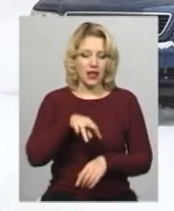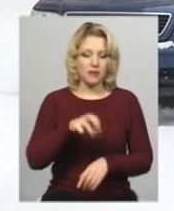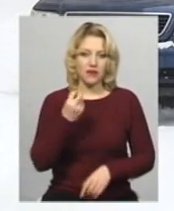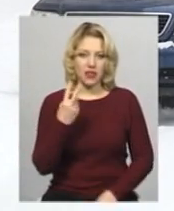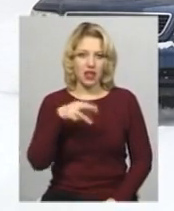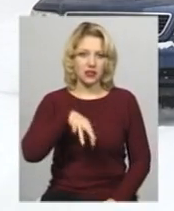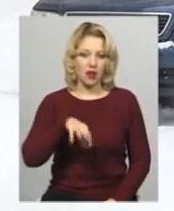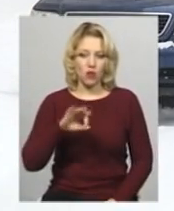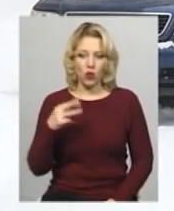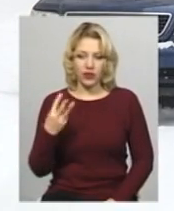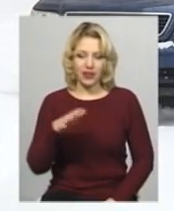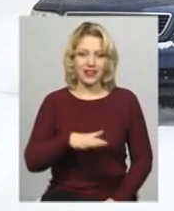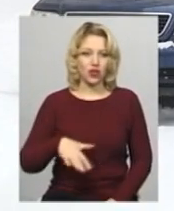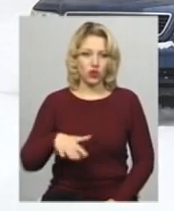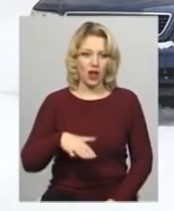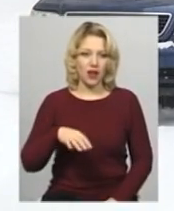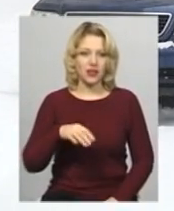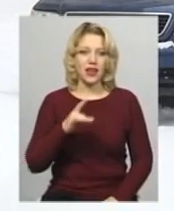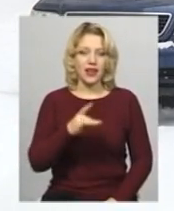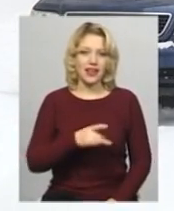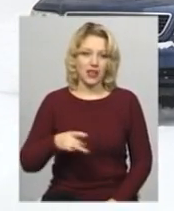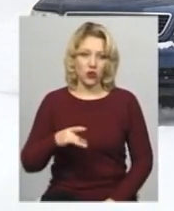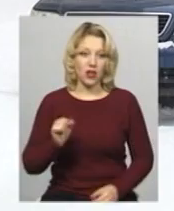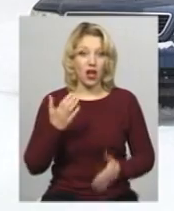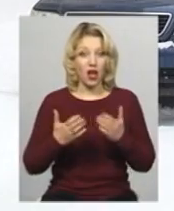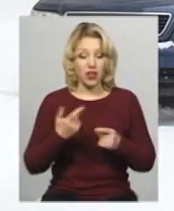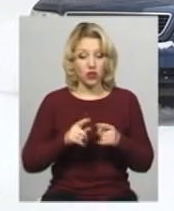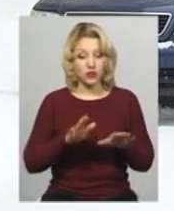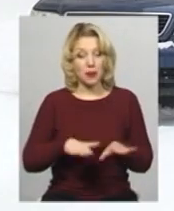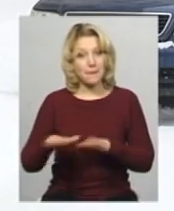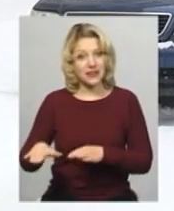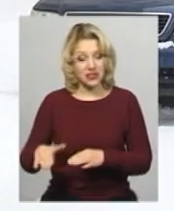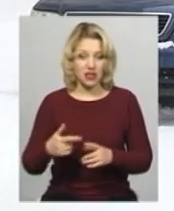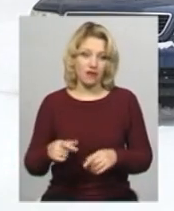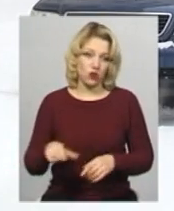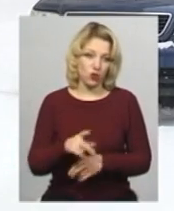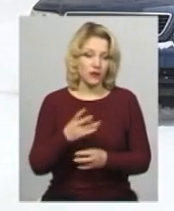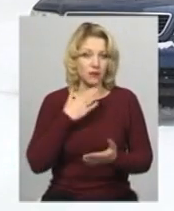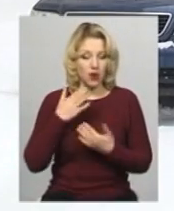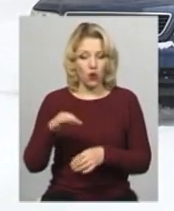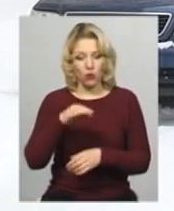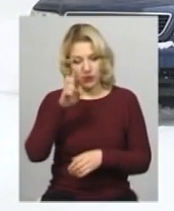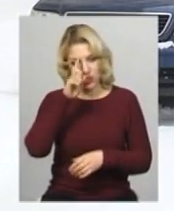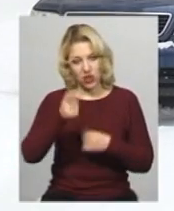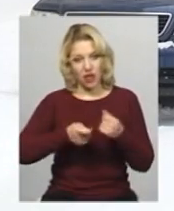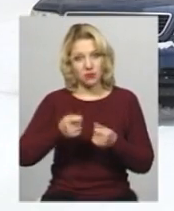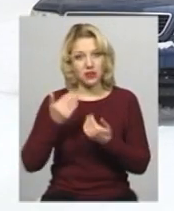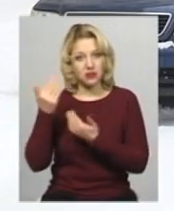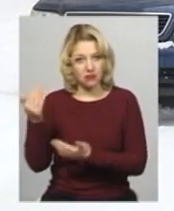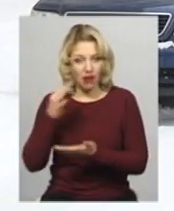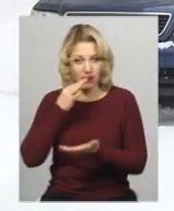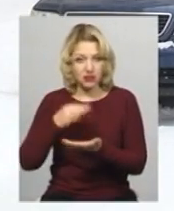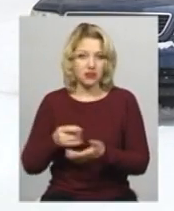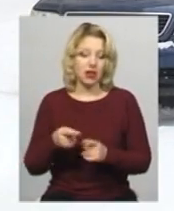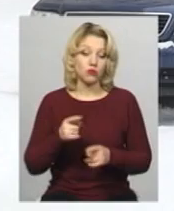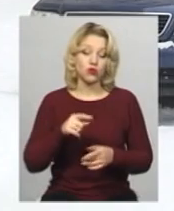-03, територіальні дороги і регіональні. А якщо це дороги місцеві, то звертатися до облдержадміністрації, тому що дороги